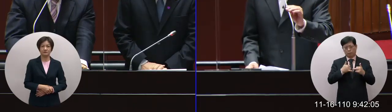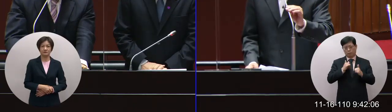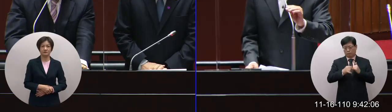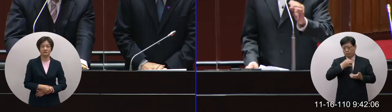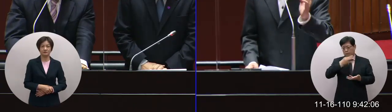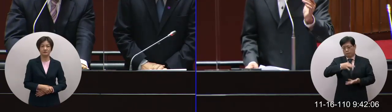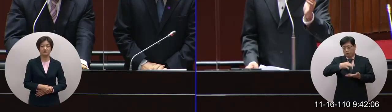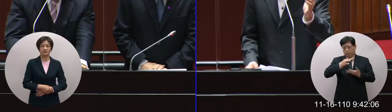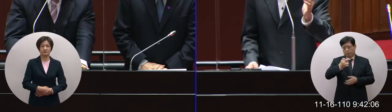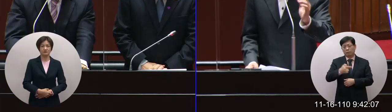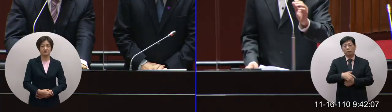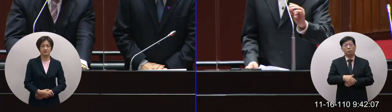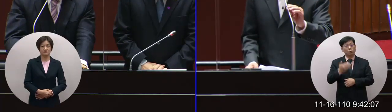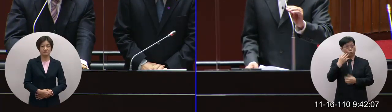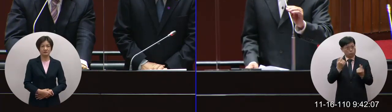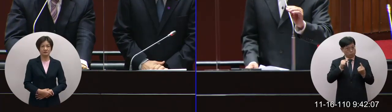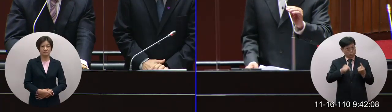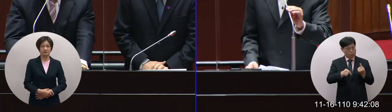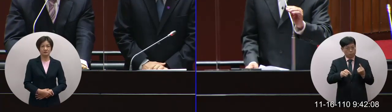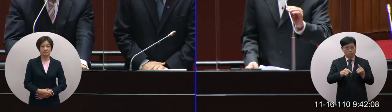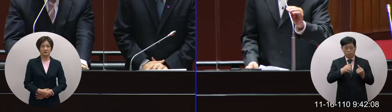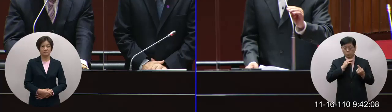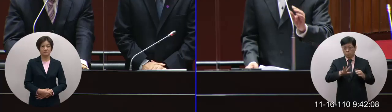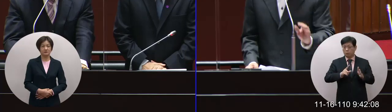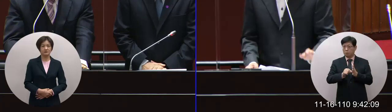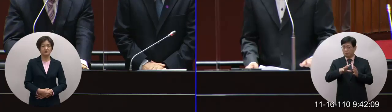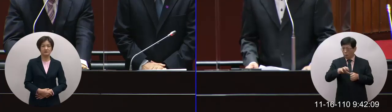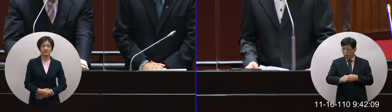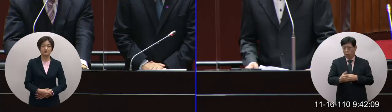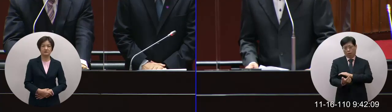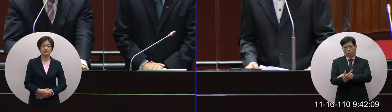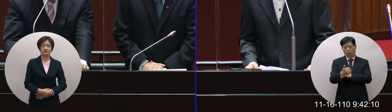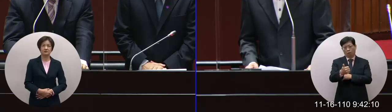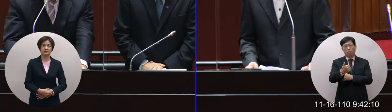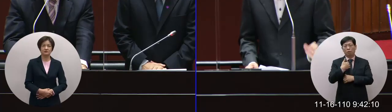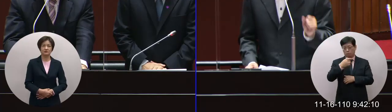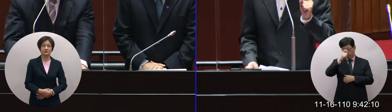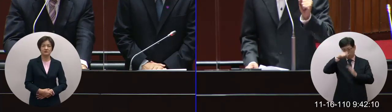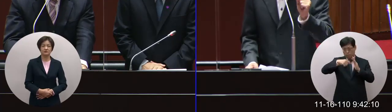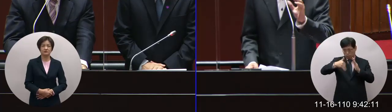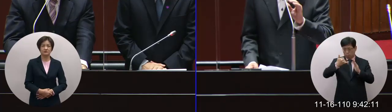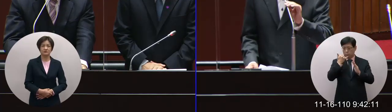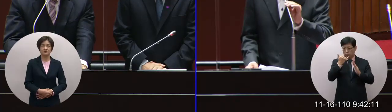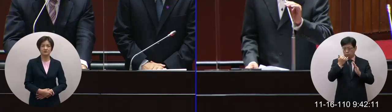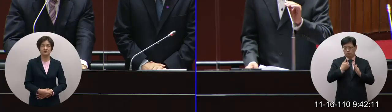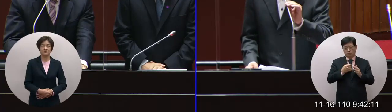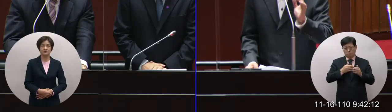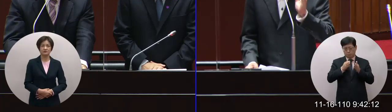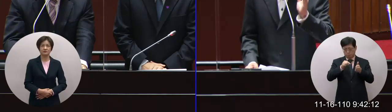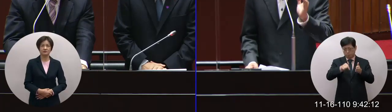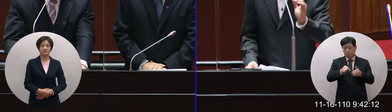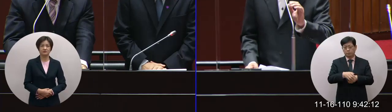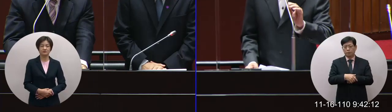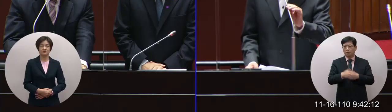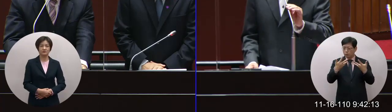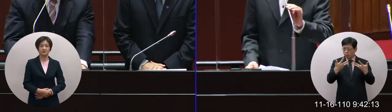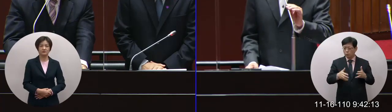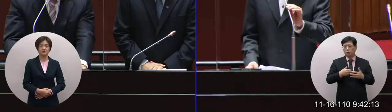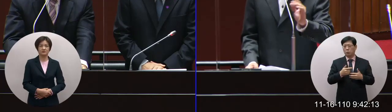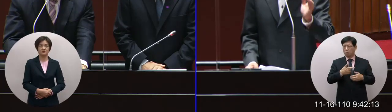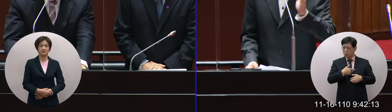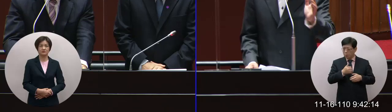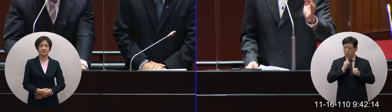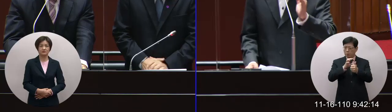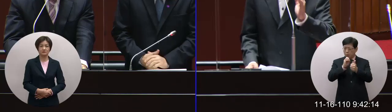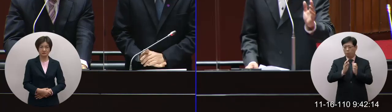心惶惶所以如果是這是一個契機我們也希望說院長能掌握這樣的一個氣氛多多釋出